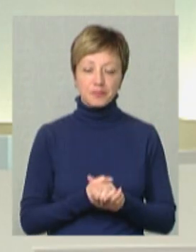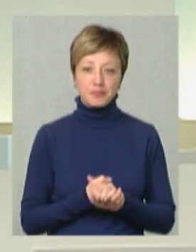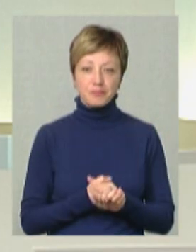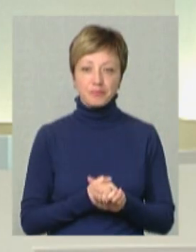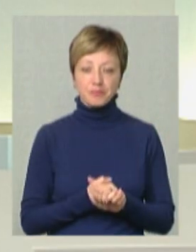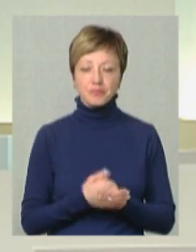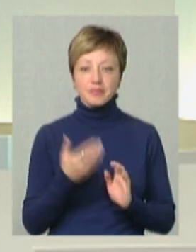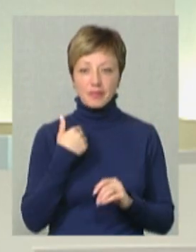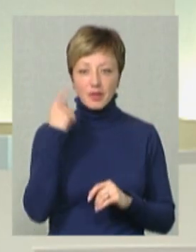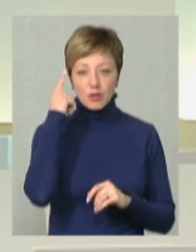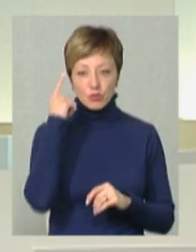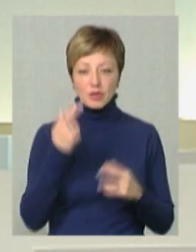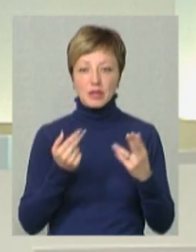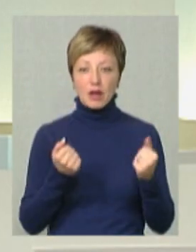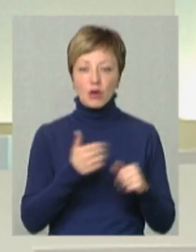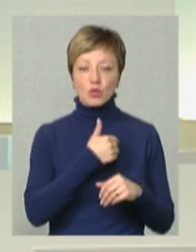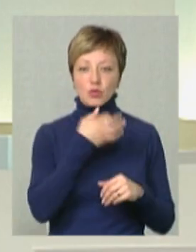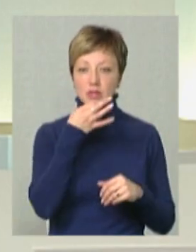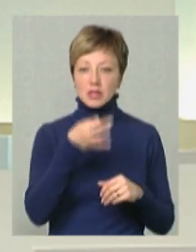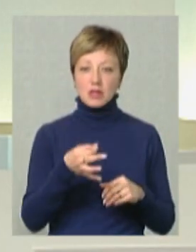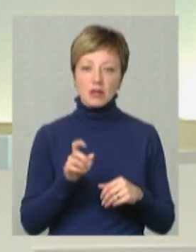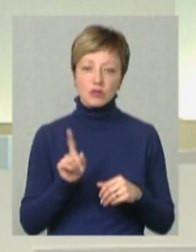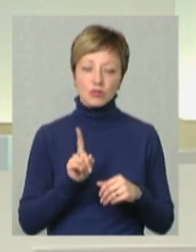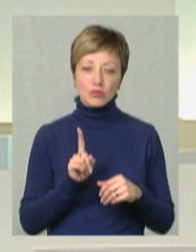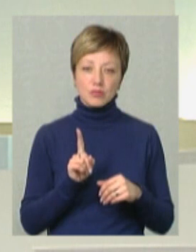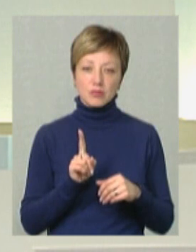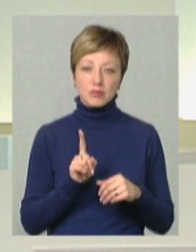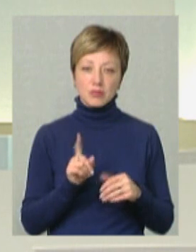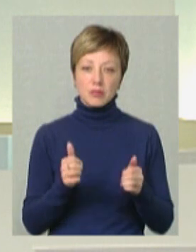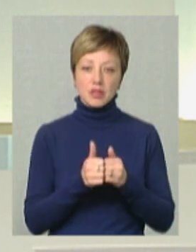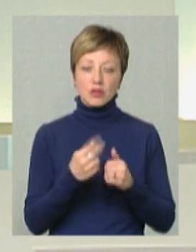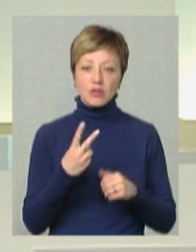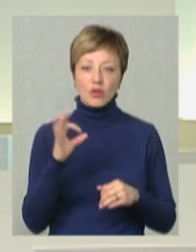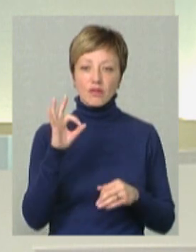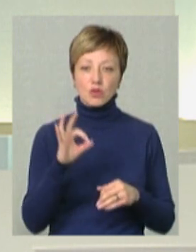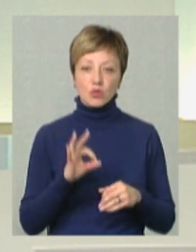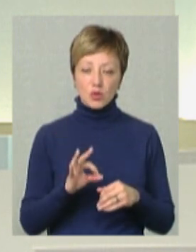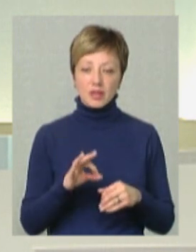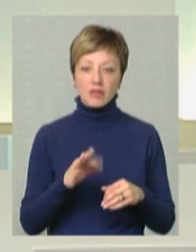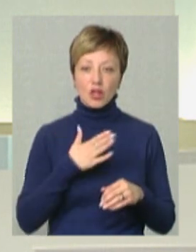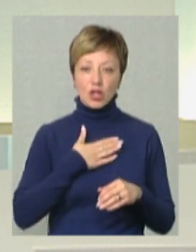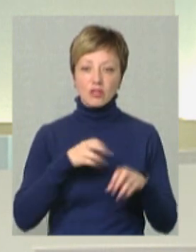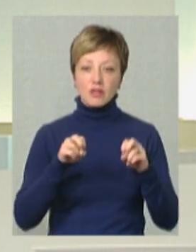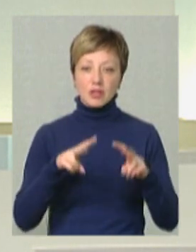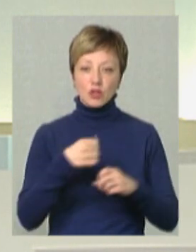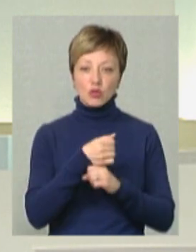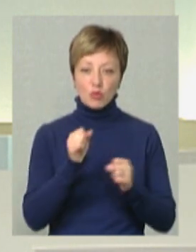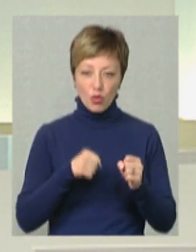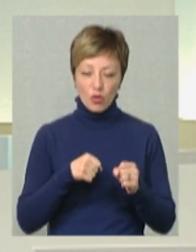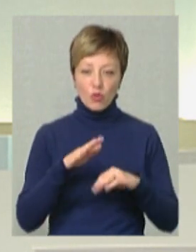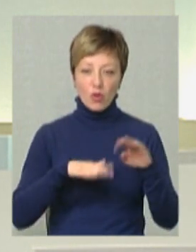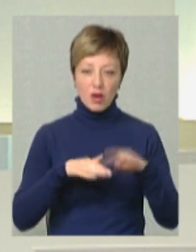Я думаю, так. Хочу сказати, що близько 2% IT-фахівців зброю в руках